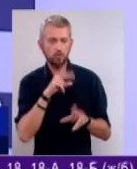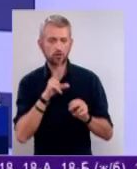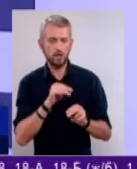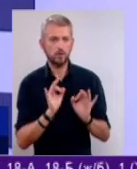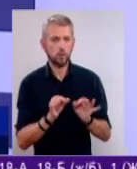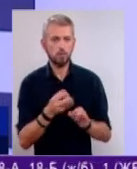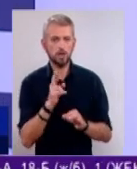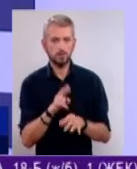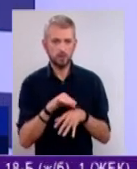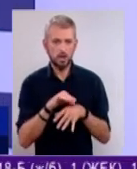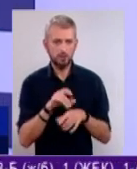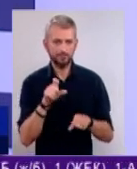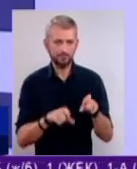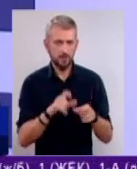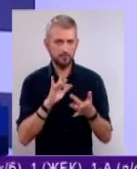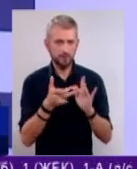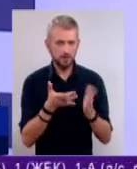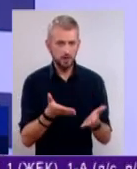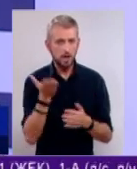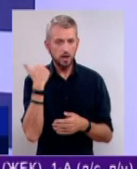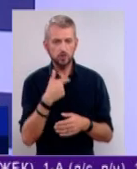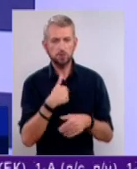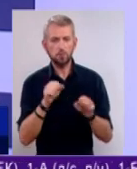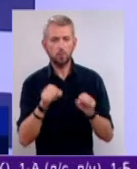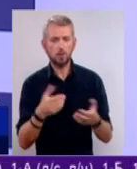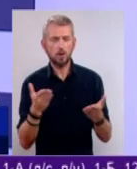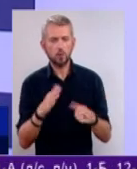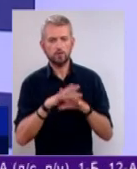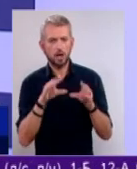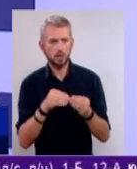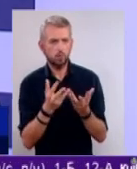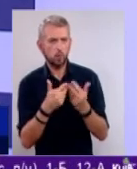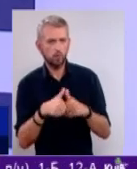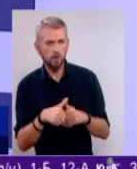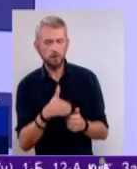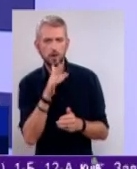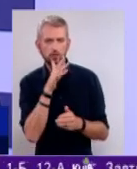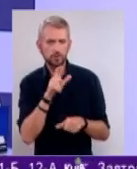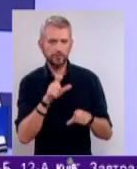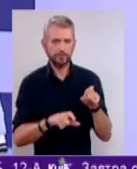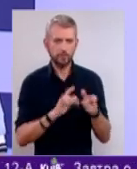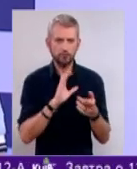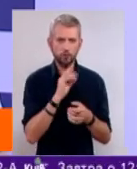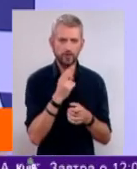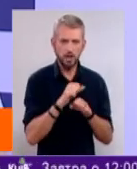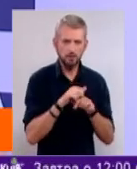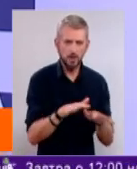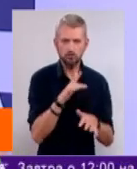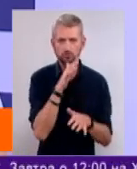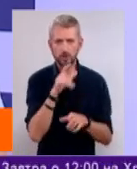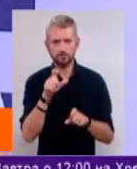нормальним для проведення соціальних мереж, то раніше ми його могли якось взагалі порахувати. Час, проведений в соціальних мережах, час, проведений за комп'ютером.